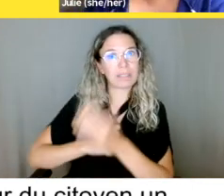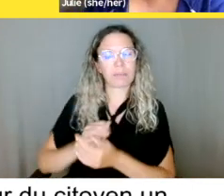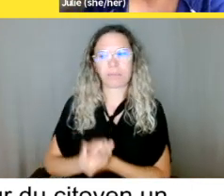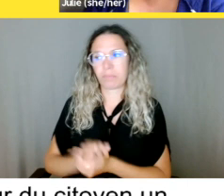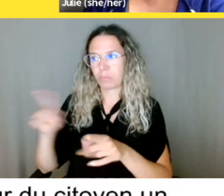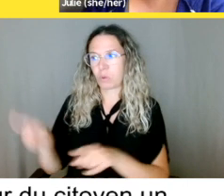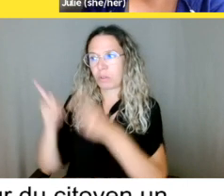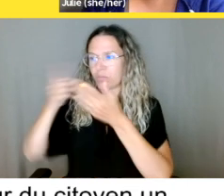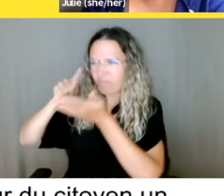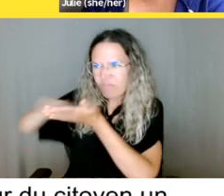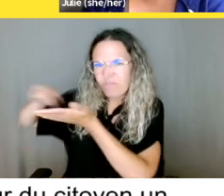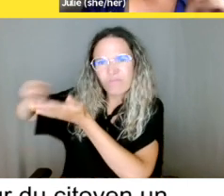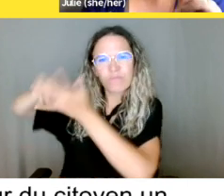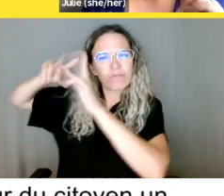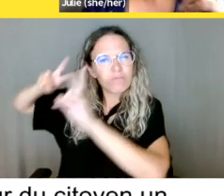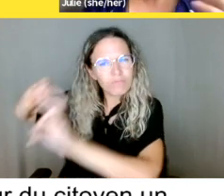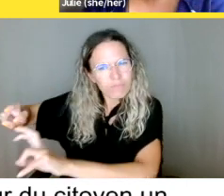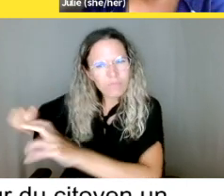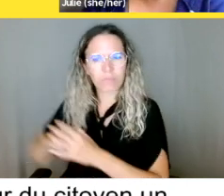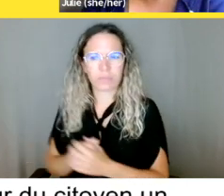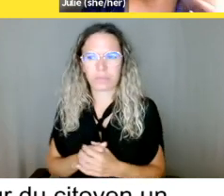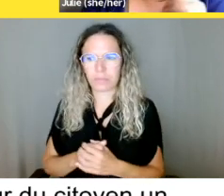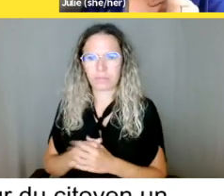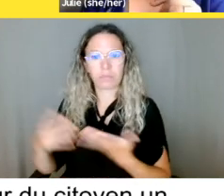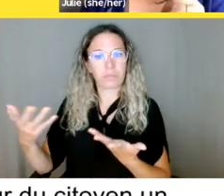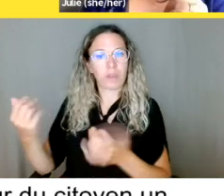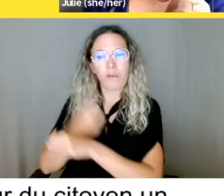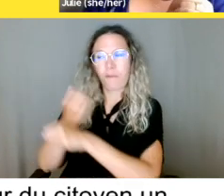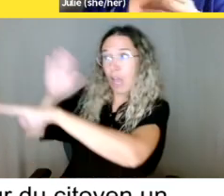à l'autre partie également, bien sûr.